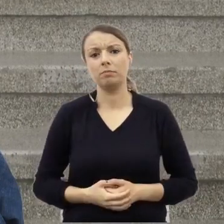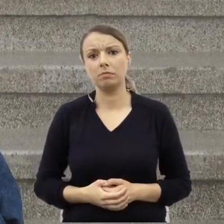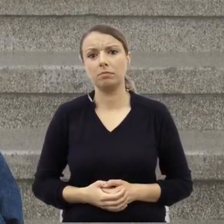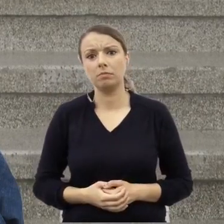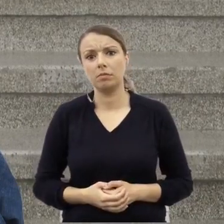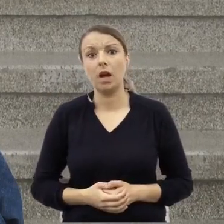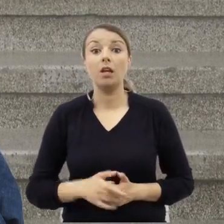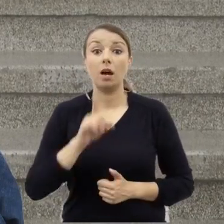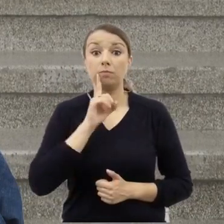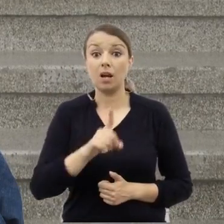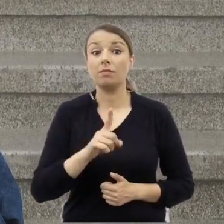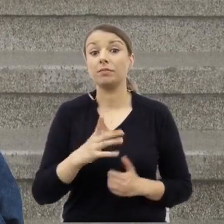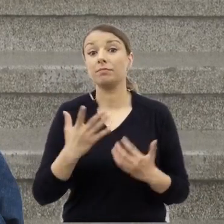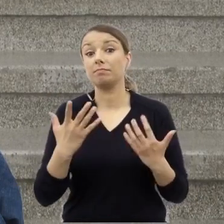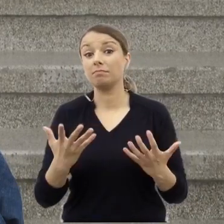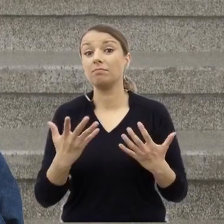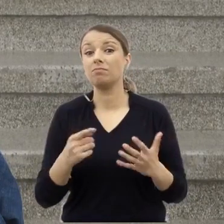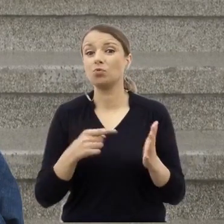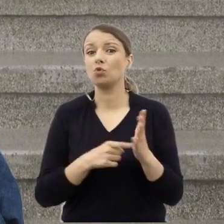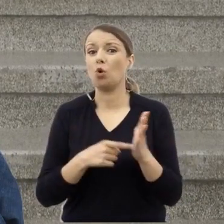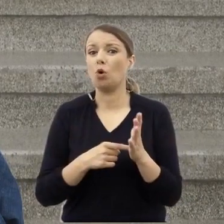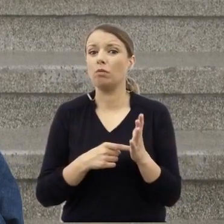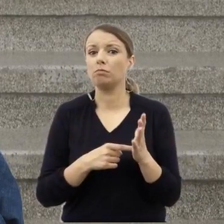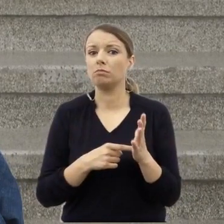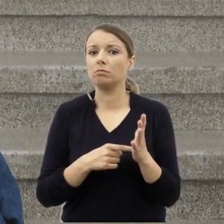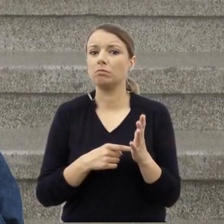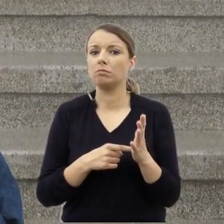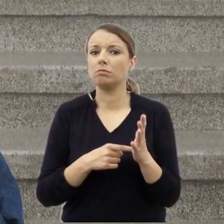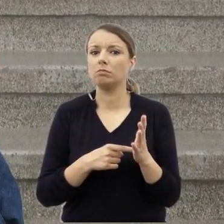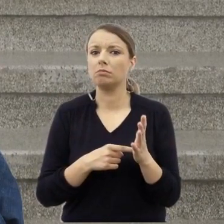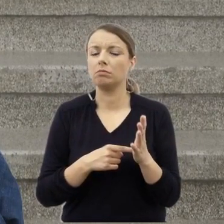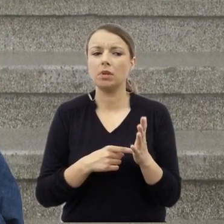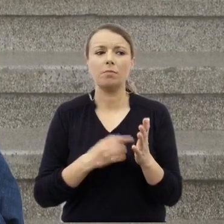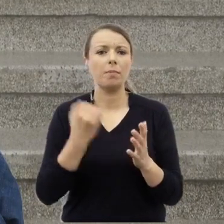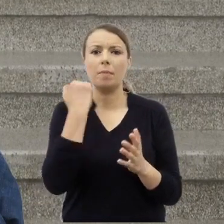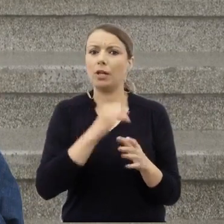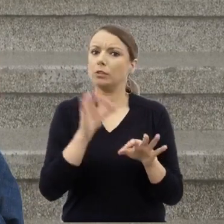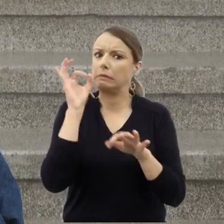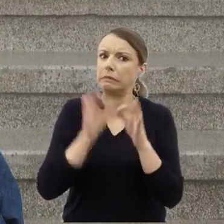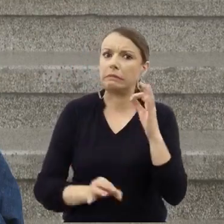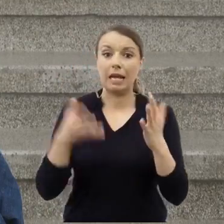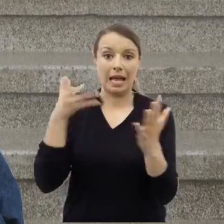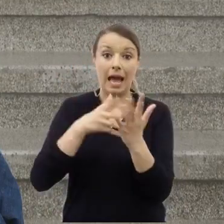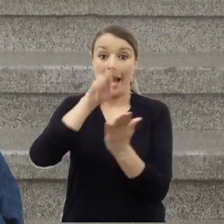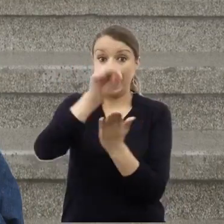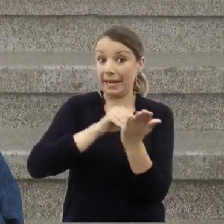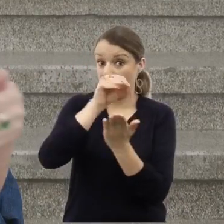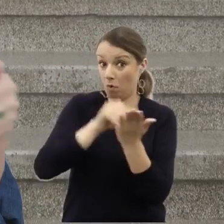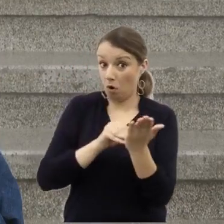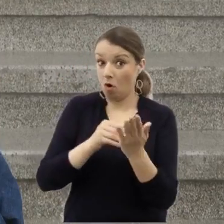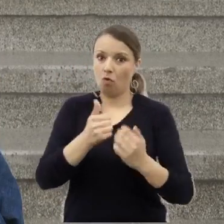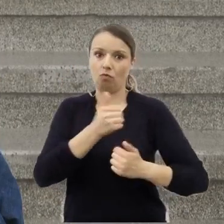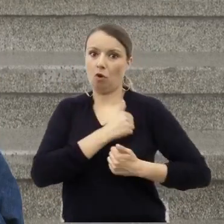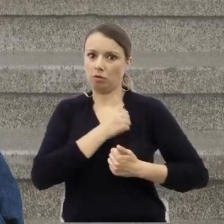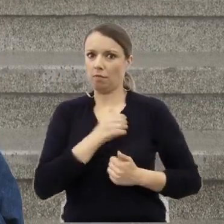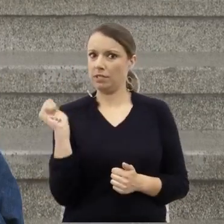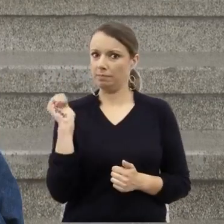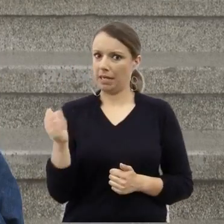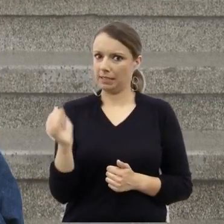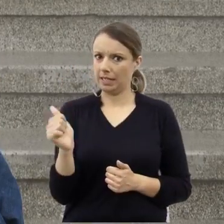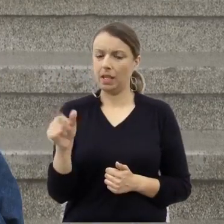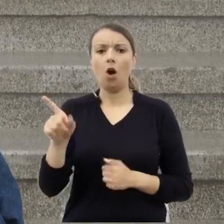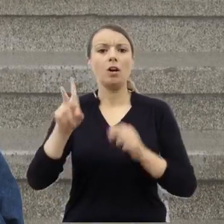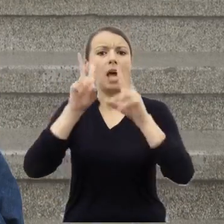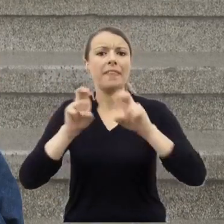mamy bardzo szczegółowy raport wojskowego specjalisty, który analizuje te wszystkie